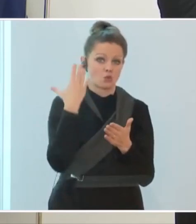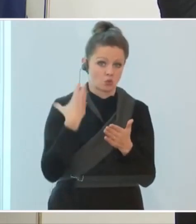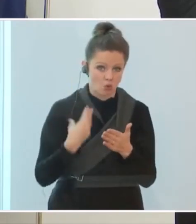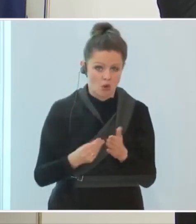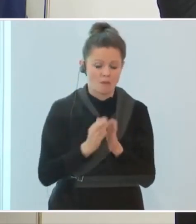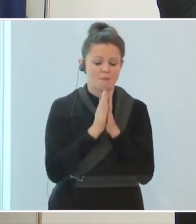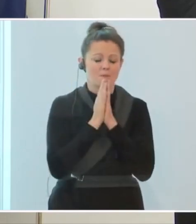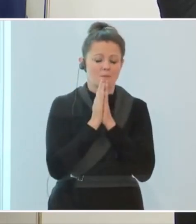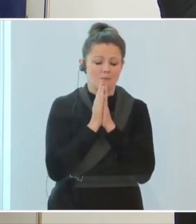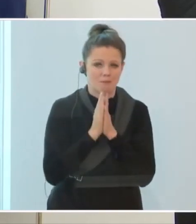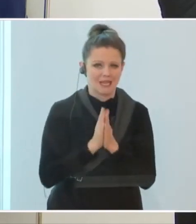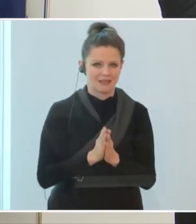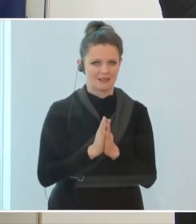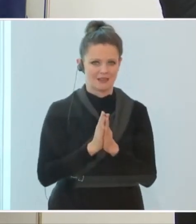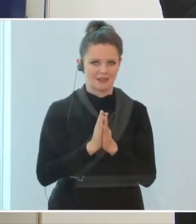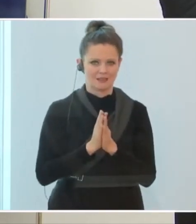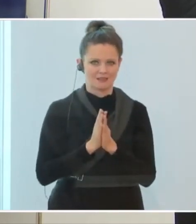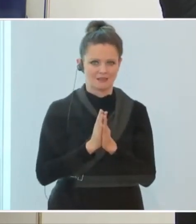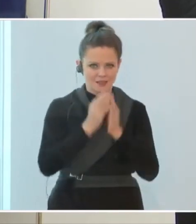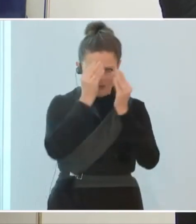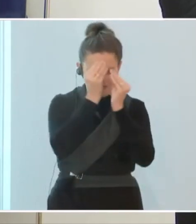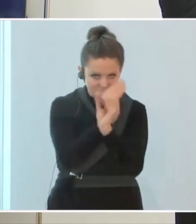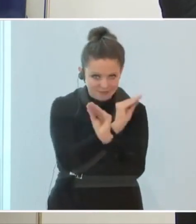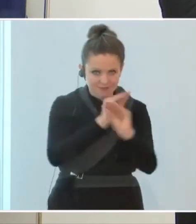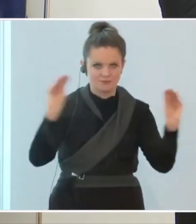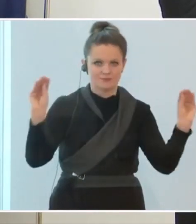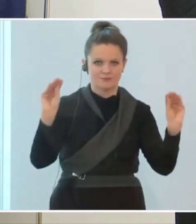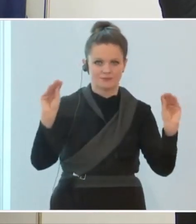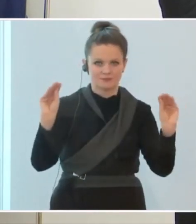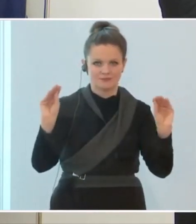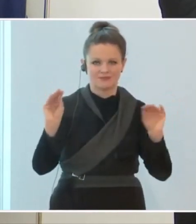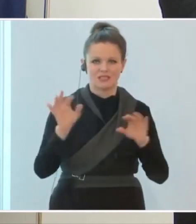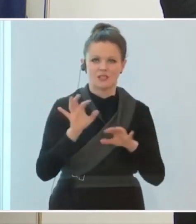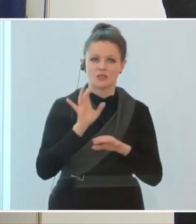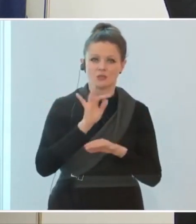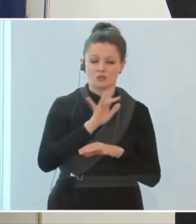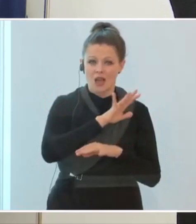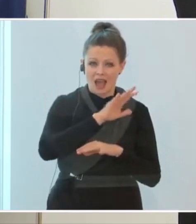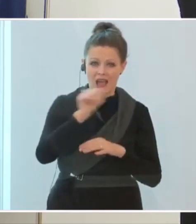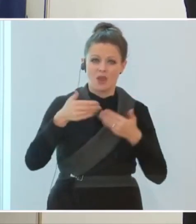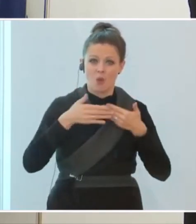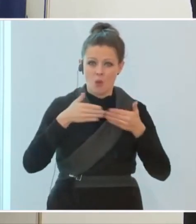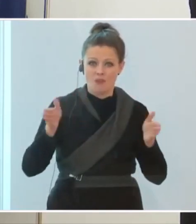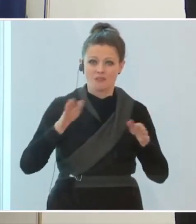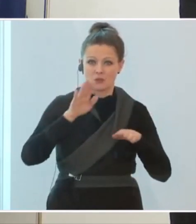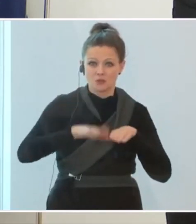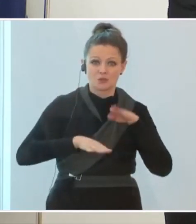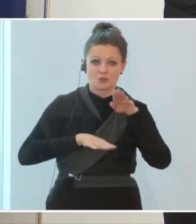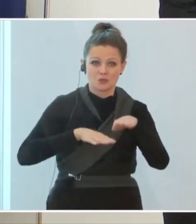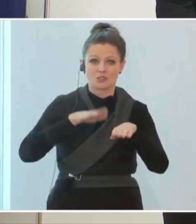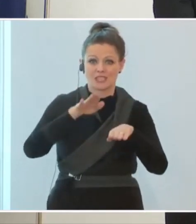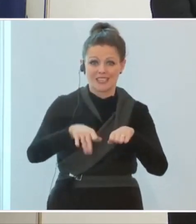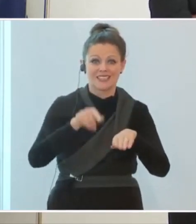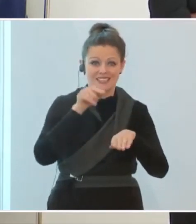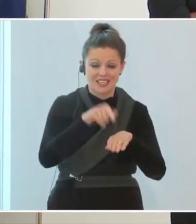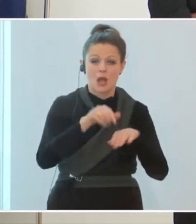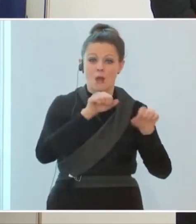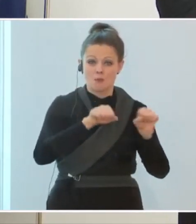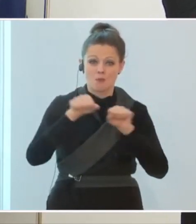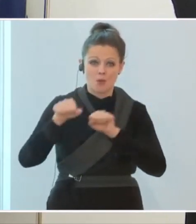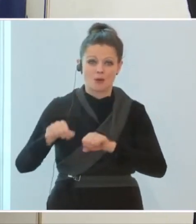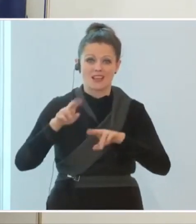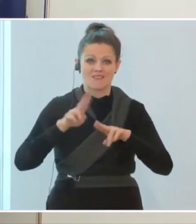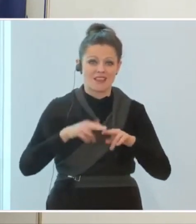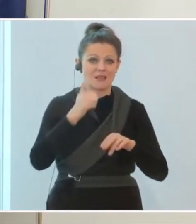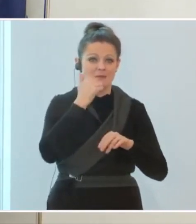eindringlichen Appell, die eindringliche Bitte aussprechen. All diese Öffnungsschritte sind nur dann möglich, wenn wir im privaten